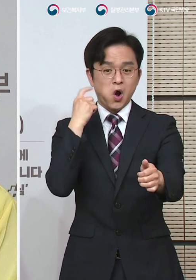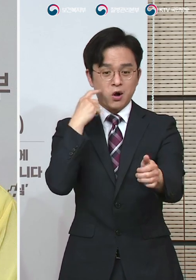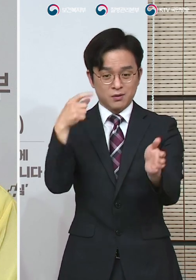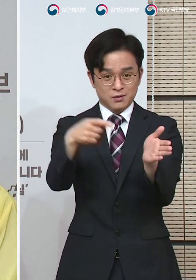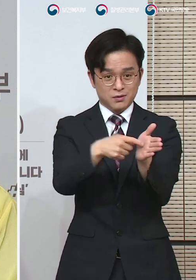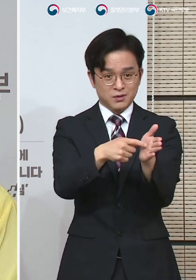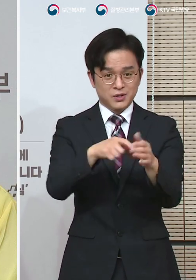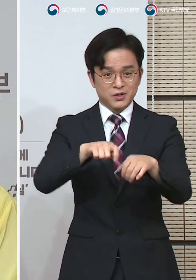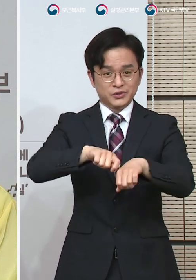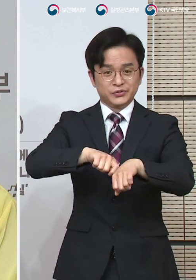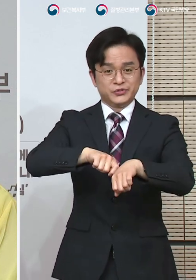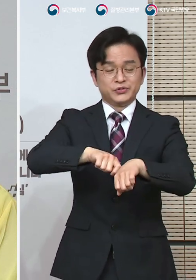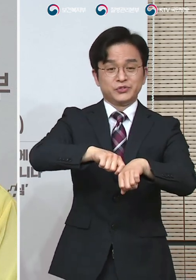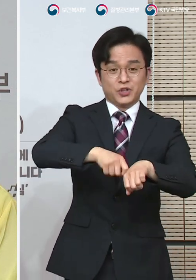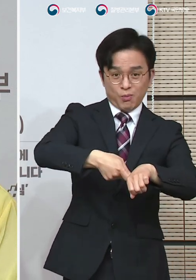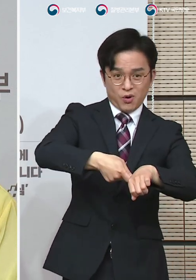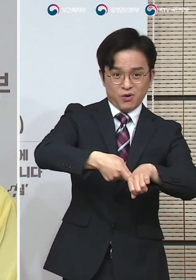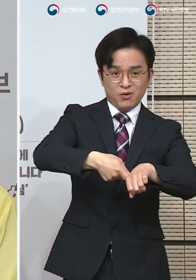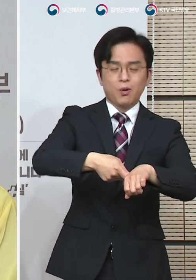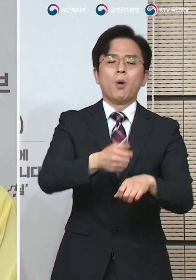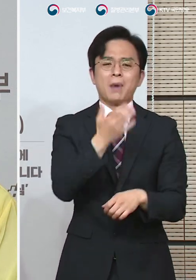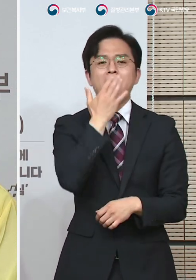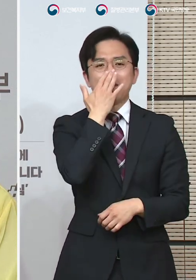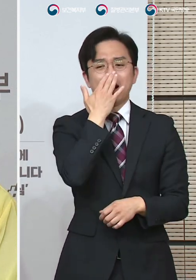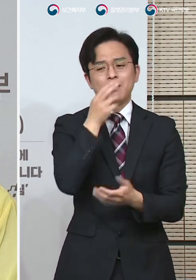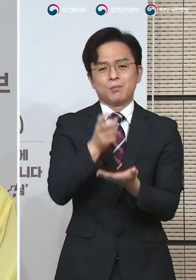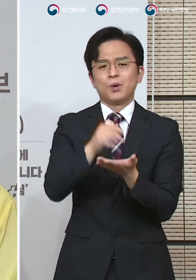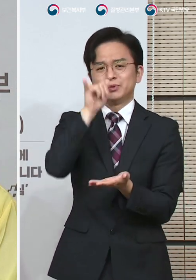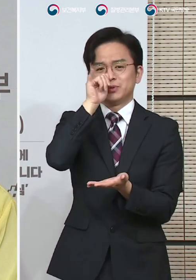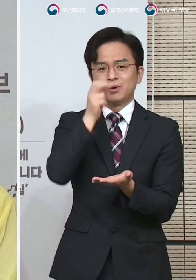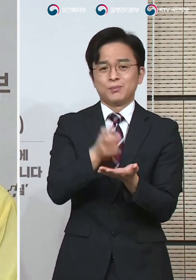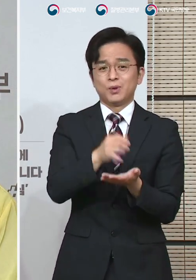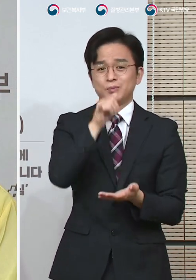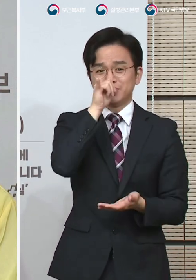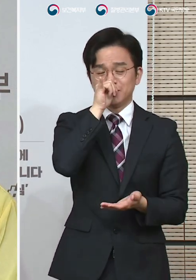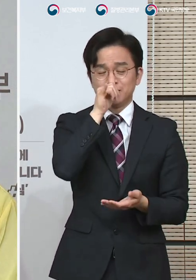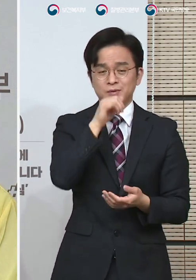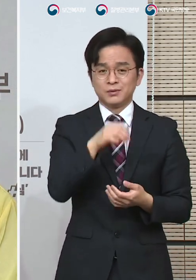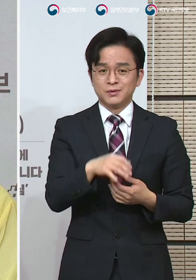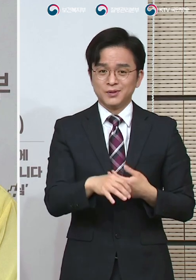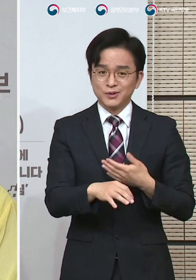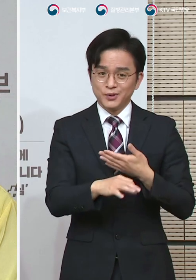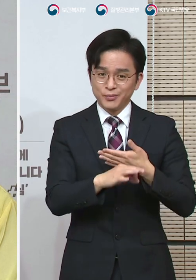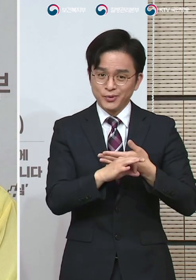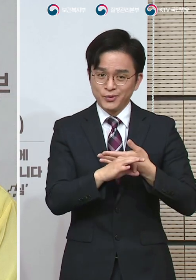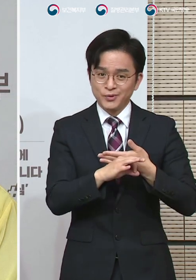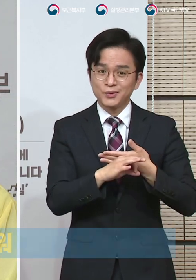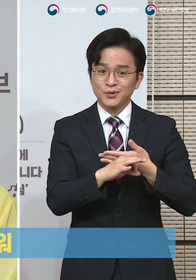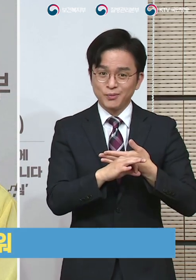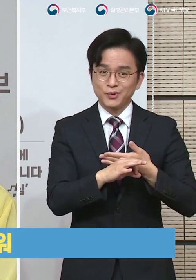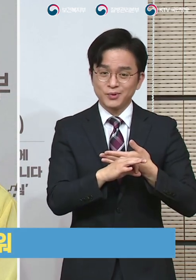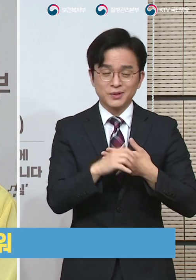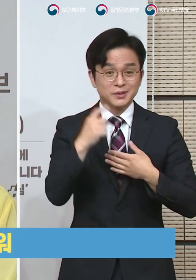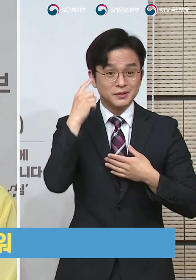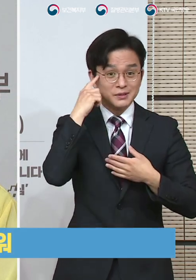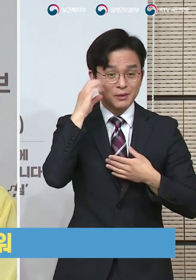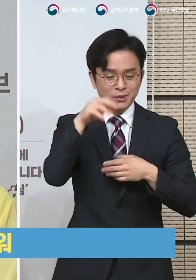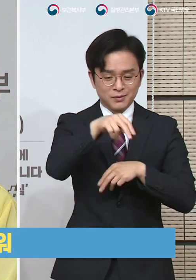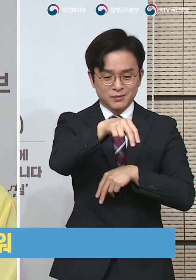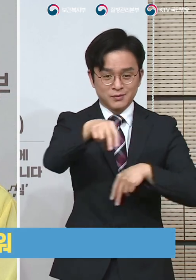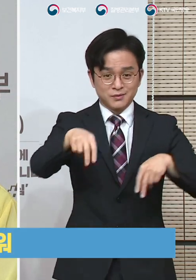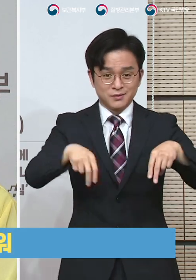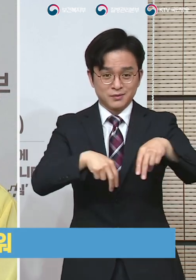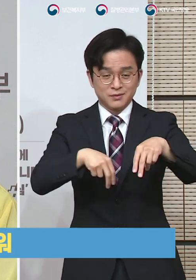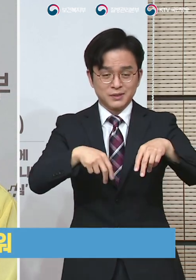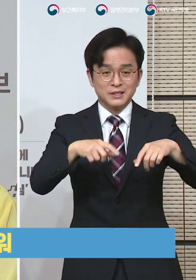가능합니다. 다만 이 부분들은 앞으로 그렇다면 유흥시설에 들어가실 때 이름과 주소를